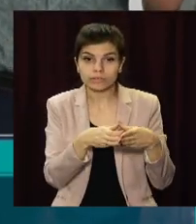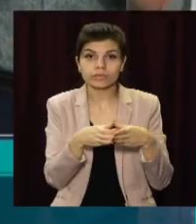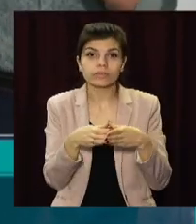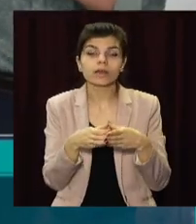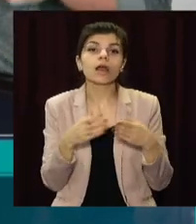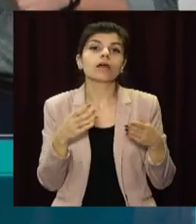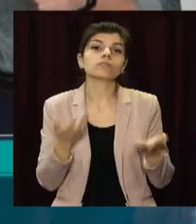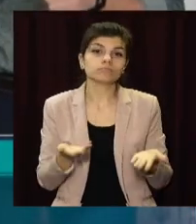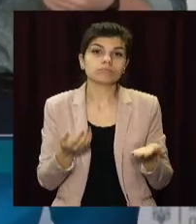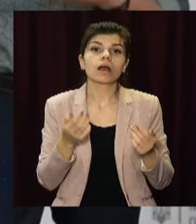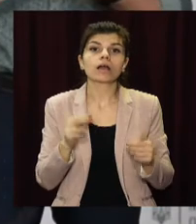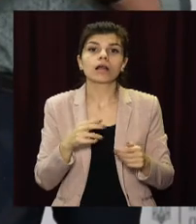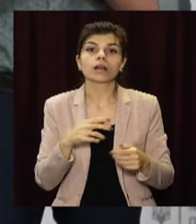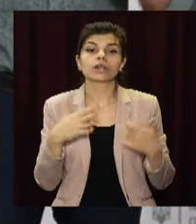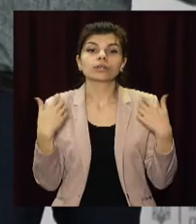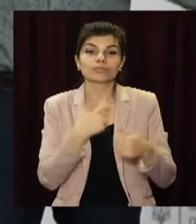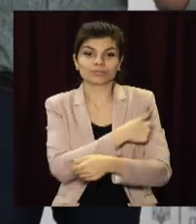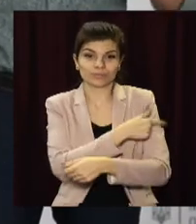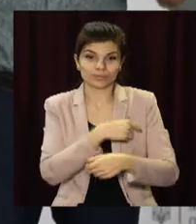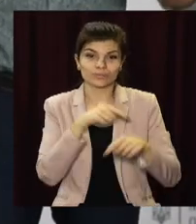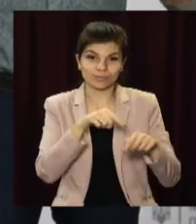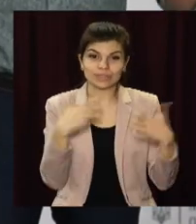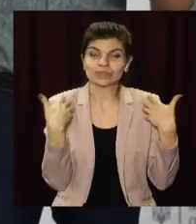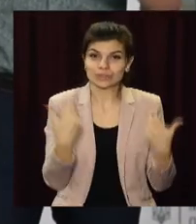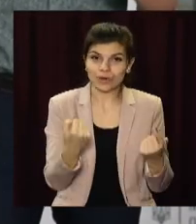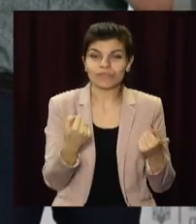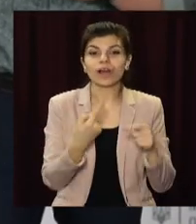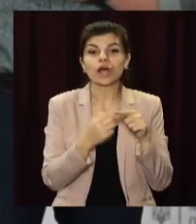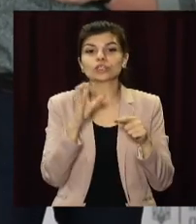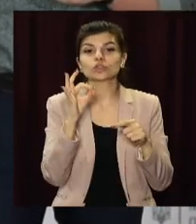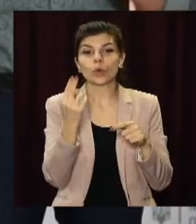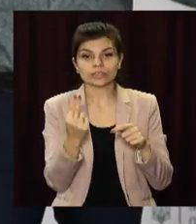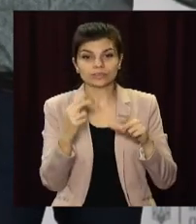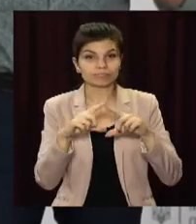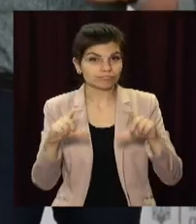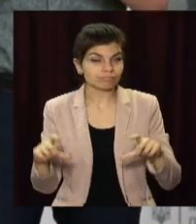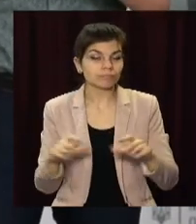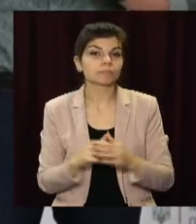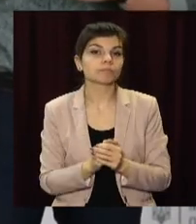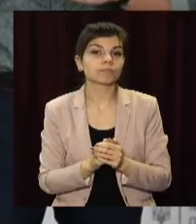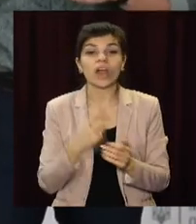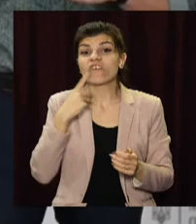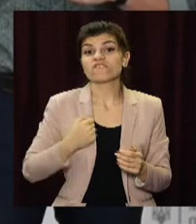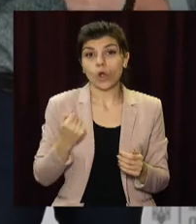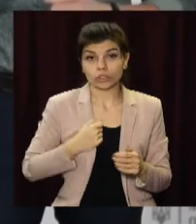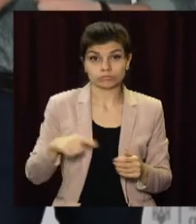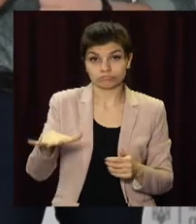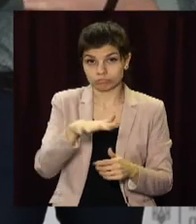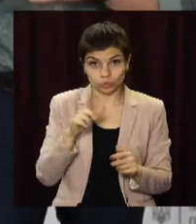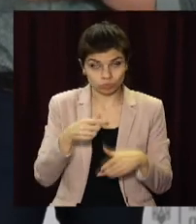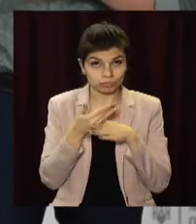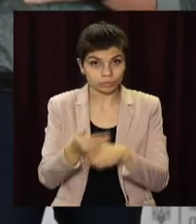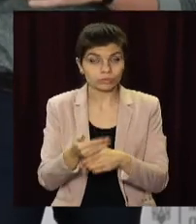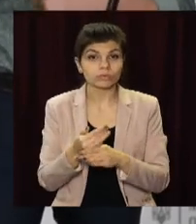як то заклади охорони здоров'я, соціальні установи або військові частини